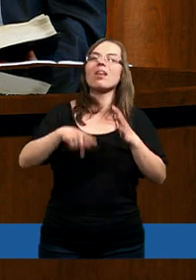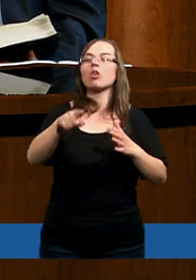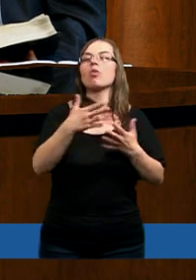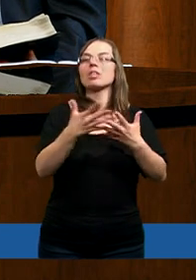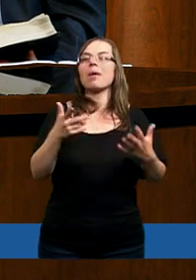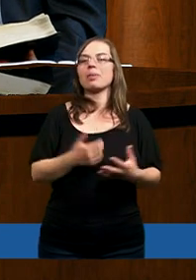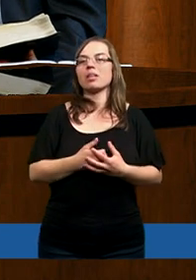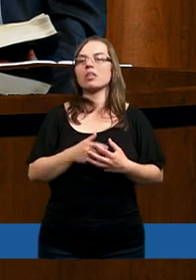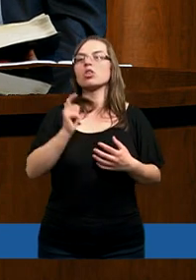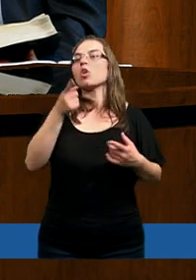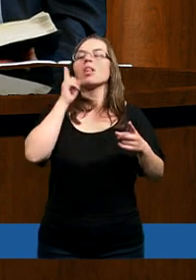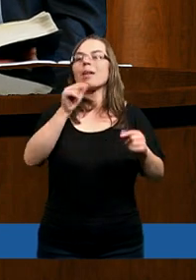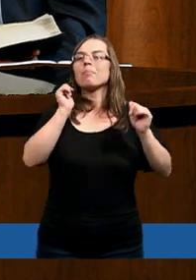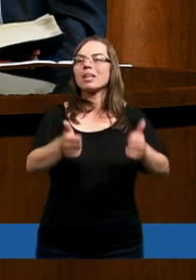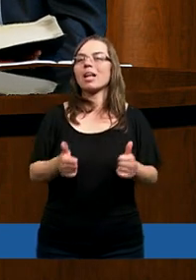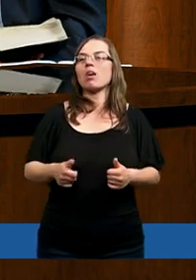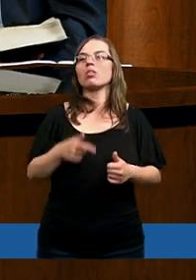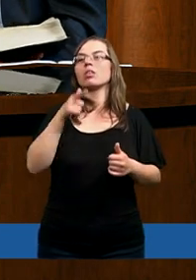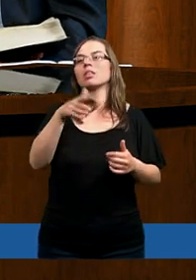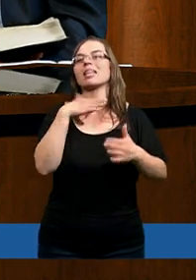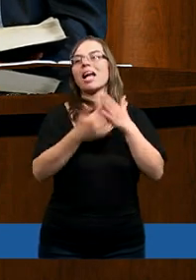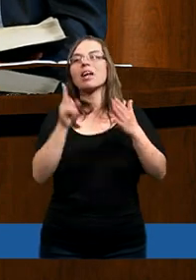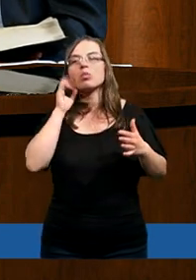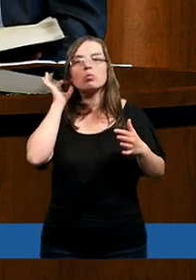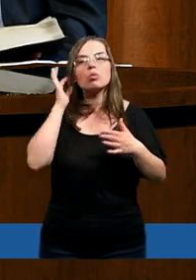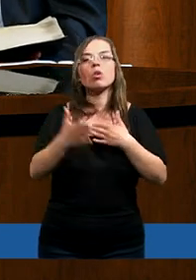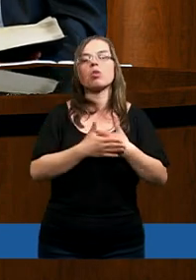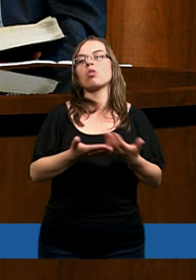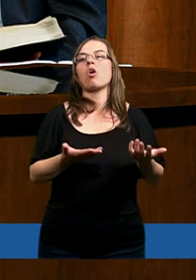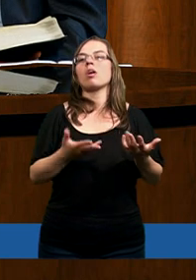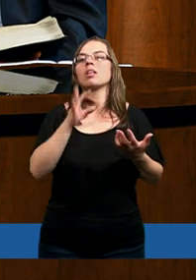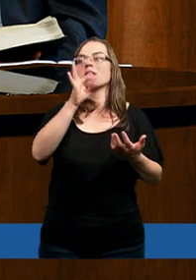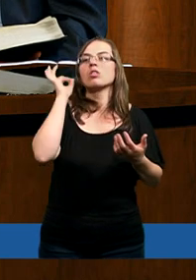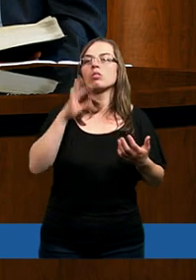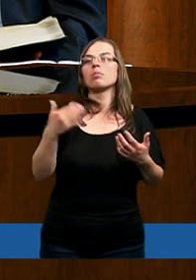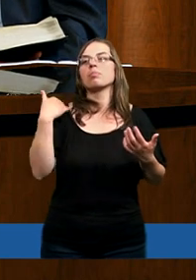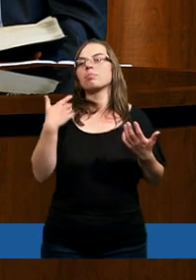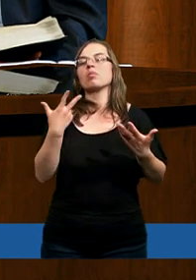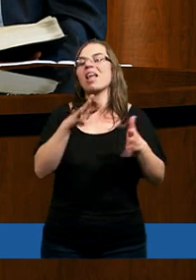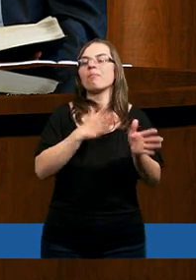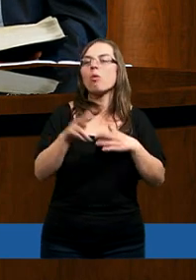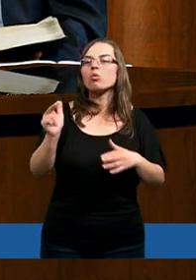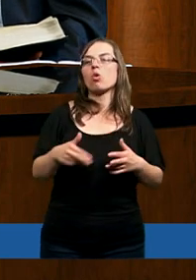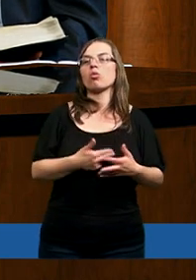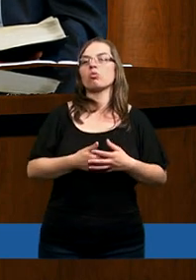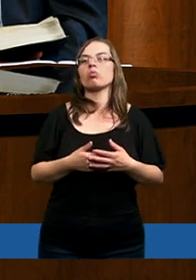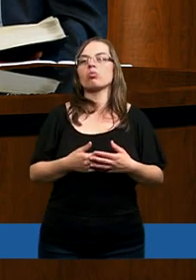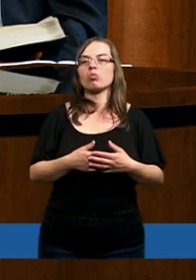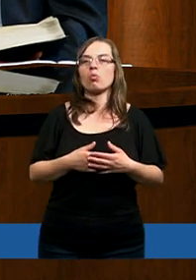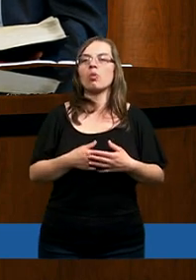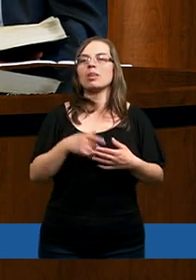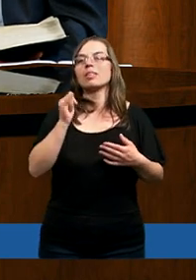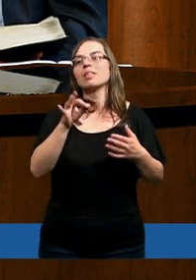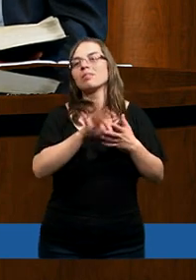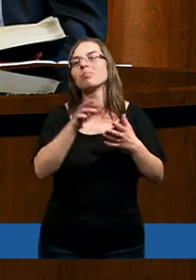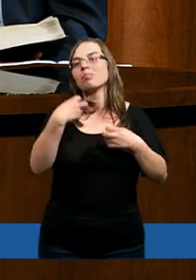najcenniejszą Bóg mu zachował. Ale co tak naprawdę się stało później? Ale stracił żonę, te jego córki były takie nie w porządku. No